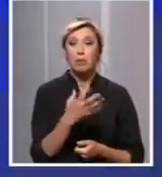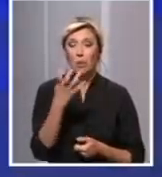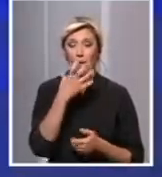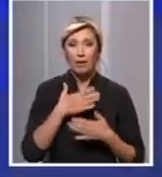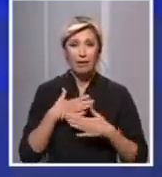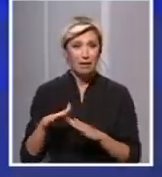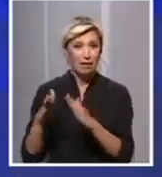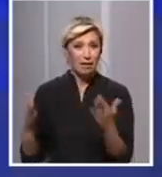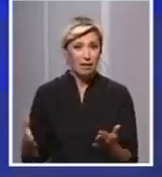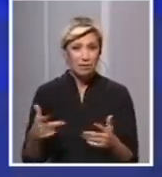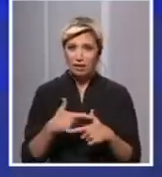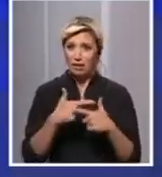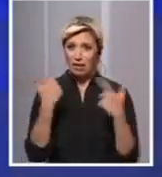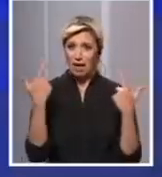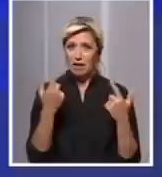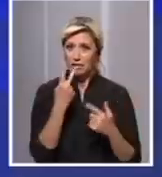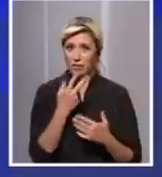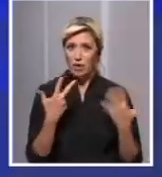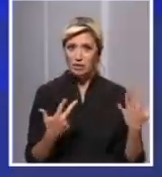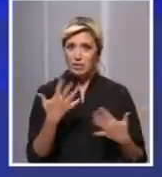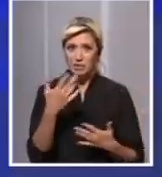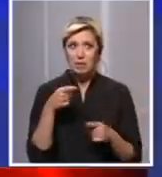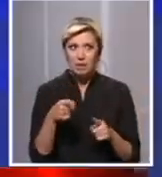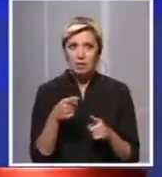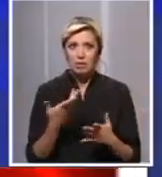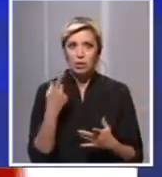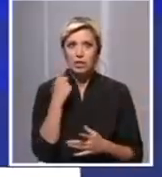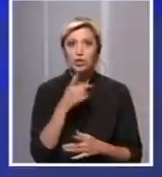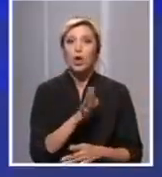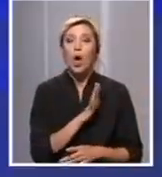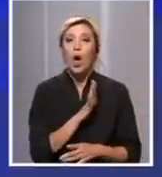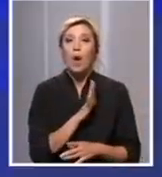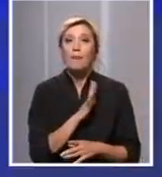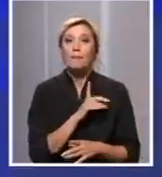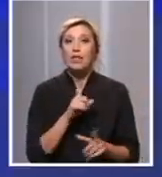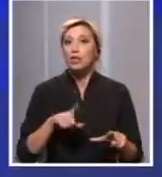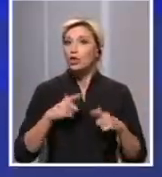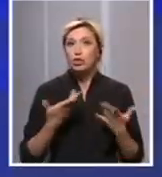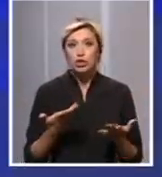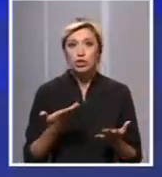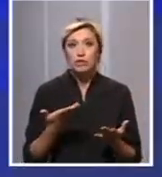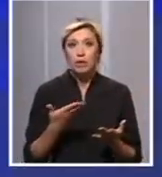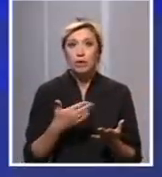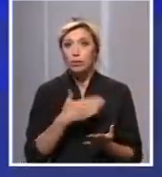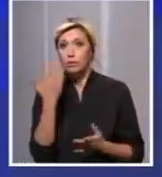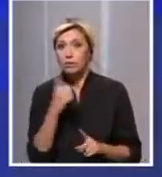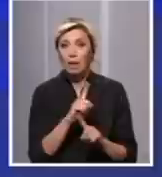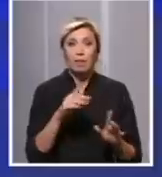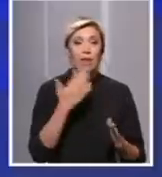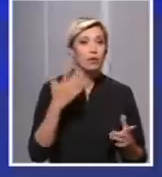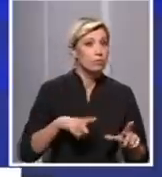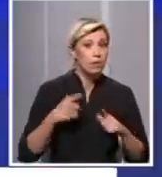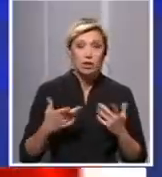govori da se radi o osobama koje su praktično životno ugrožene. Tako da to nije bilo